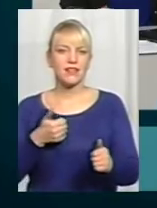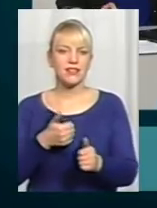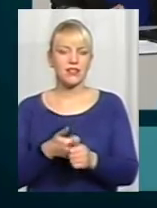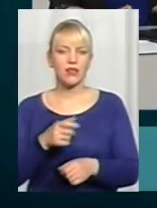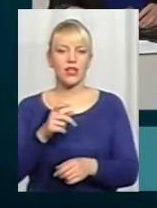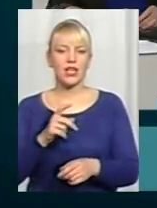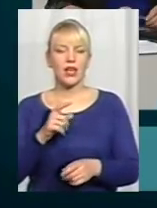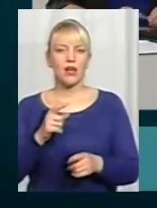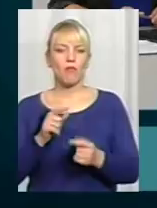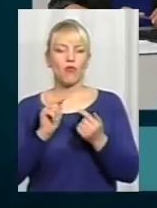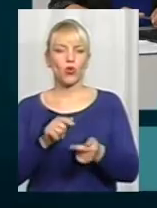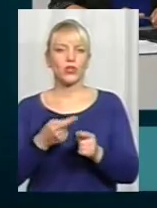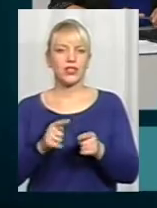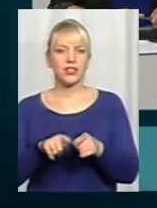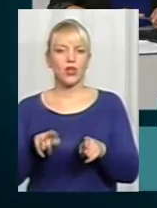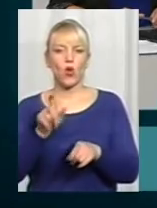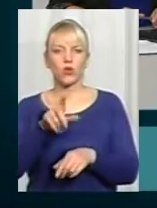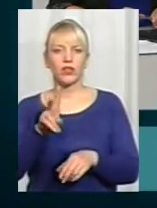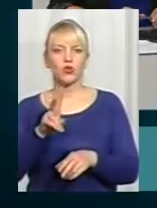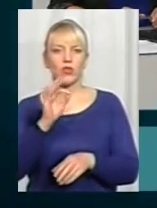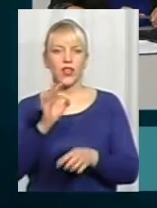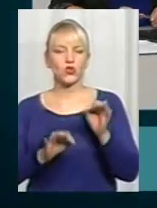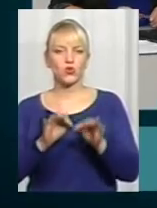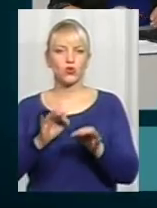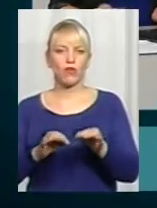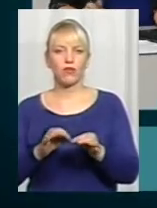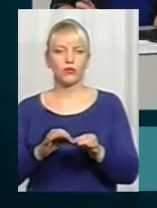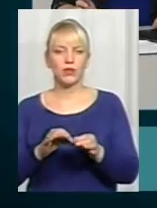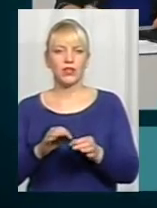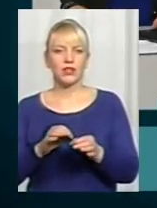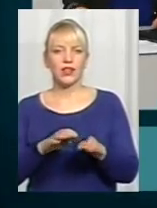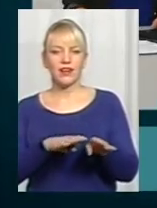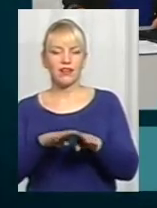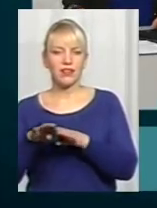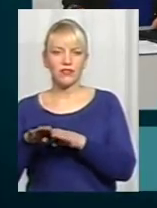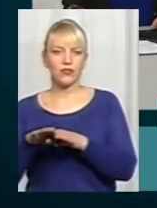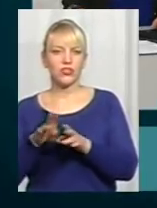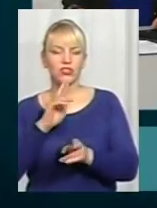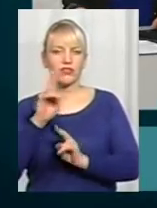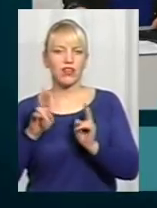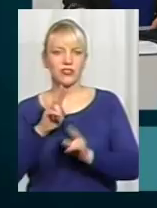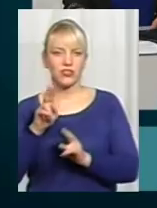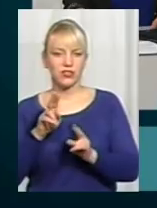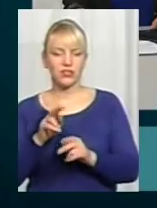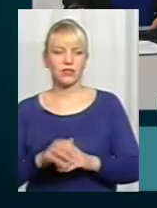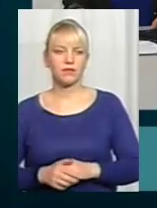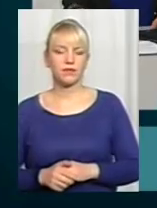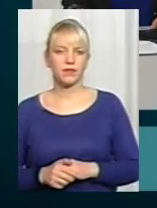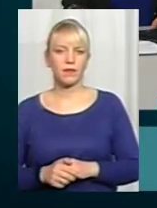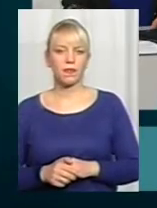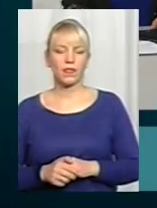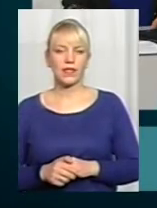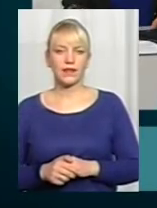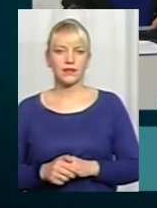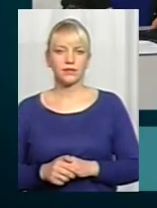порядку. А взагалі на державному рівні це питання досі не вирішено. Дякуємо вам